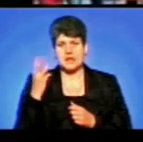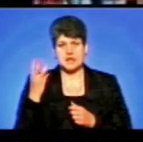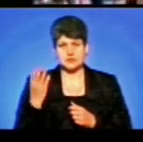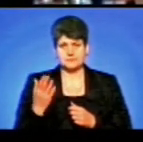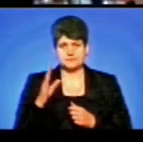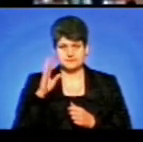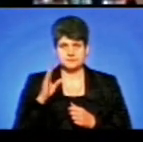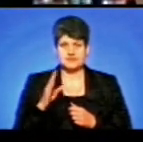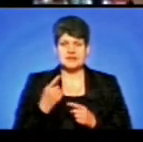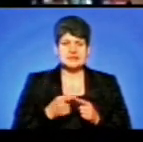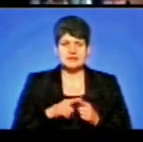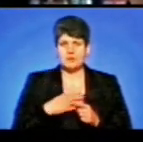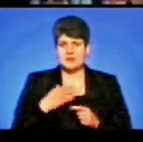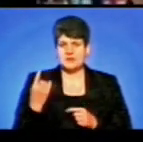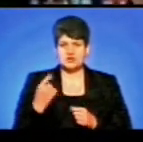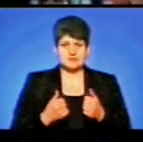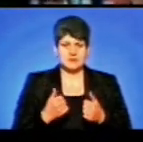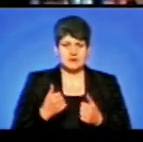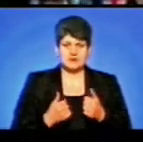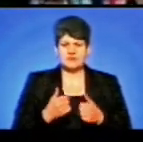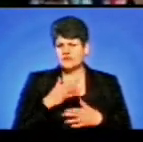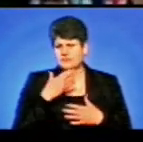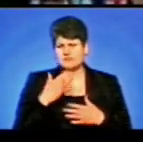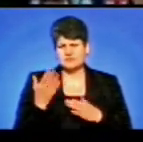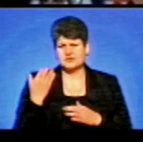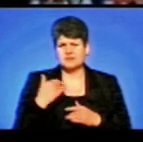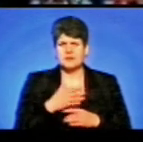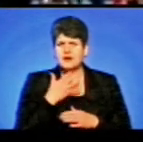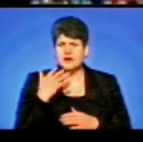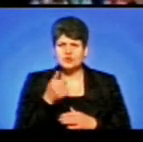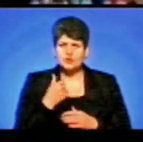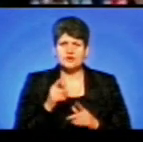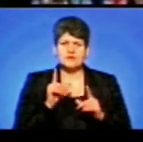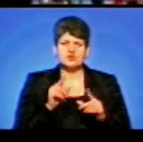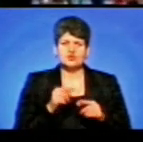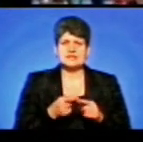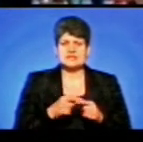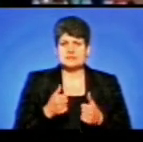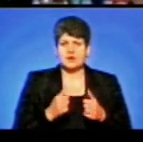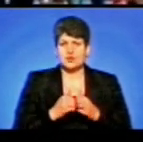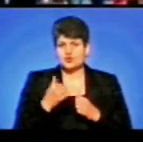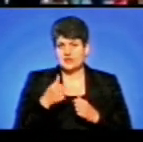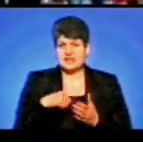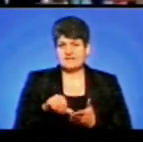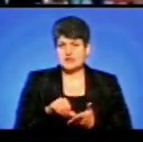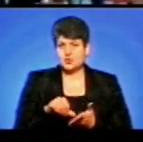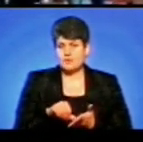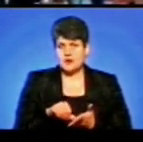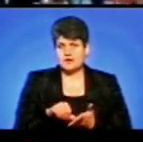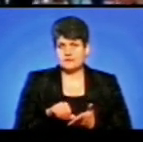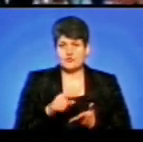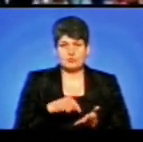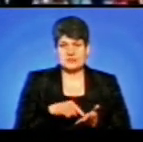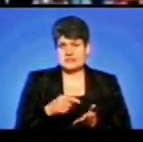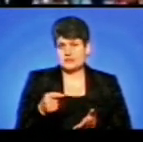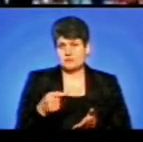Це мої не перші змагання. вже багато років їжджу на ці змагання. Кожен рік виступаю в місті